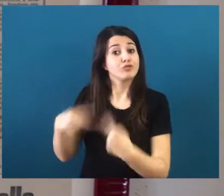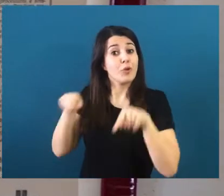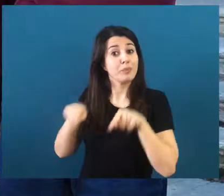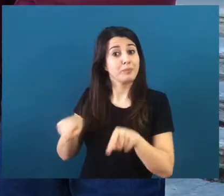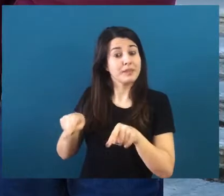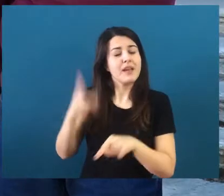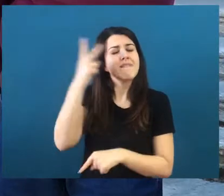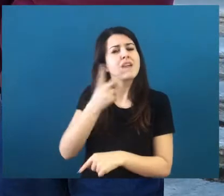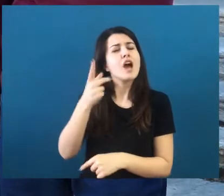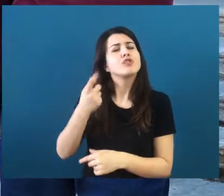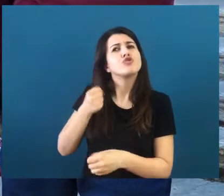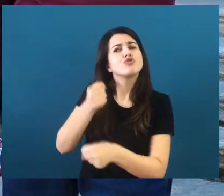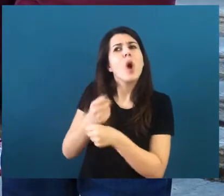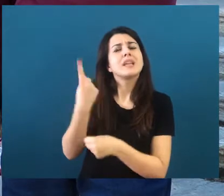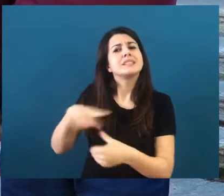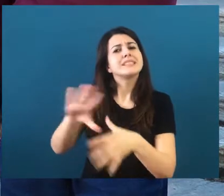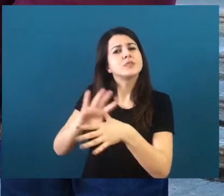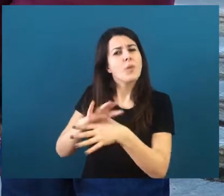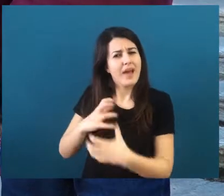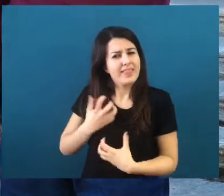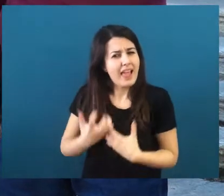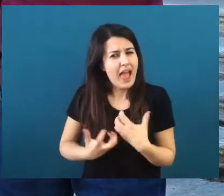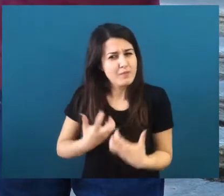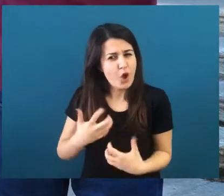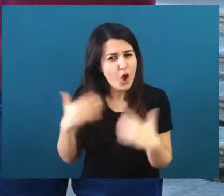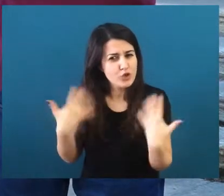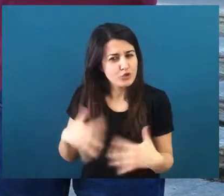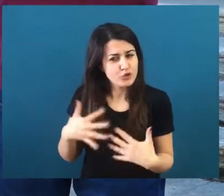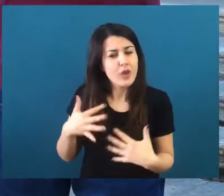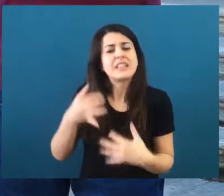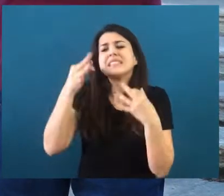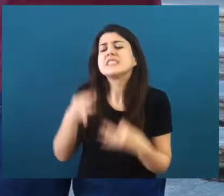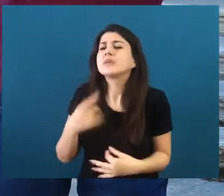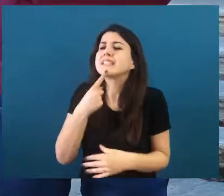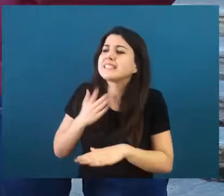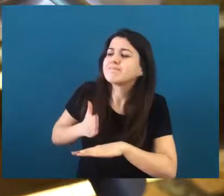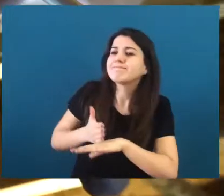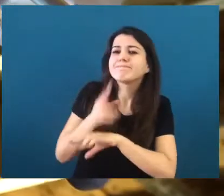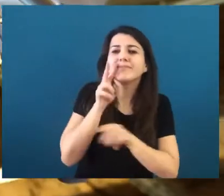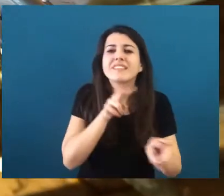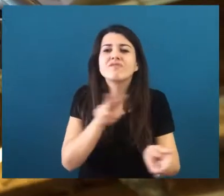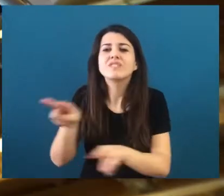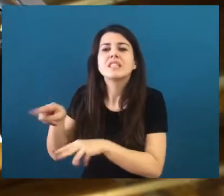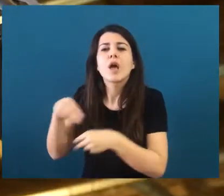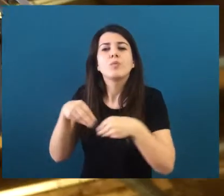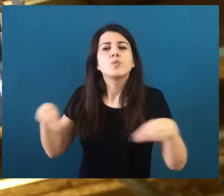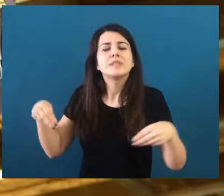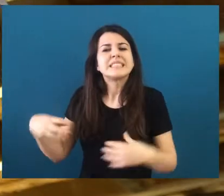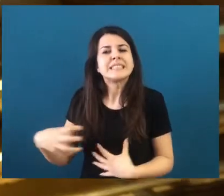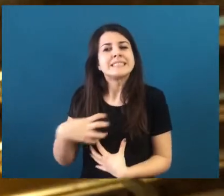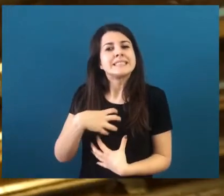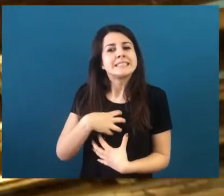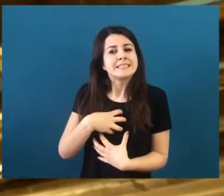storia davvero emozionante che sicuramente ogni spettatore che viene in visita al museo